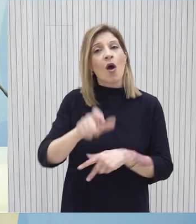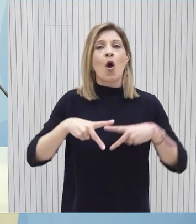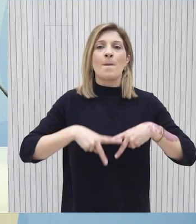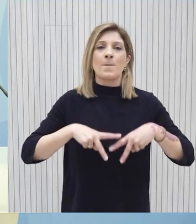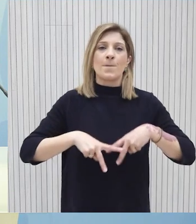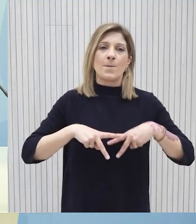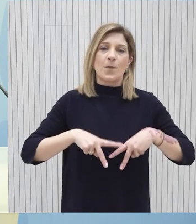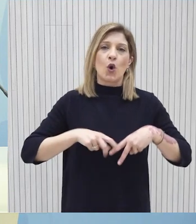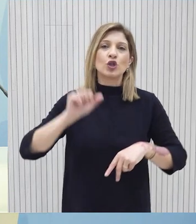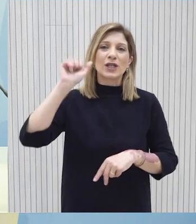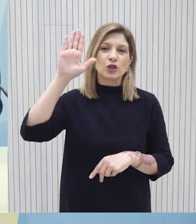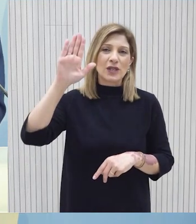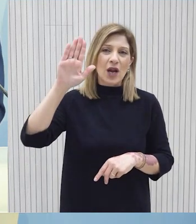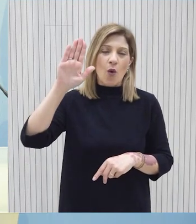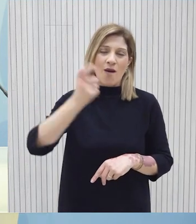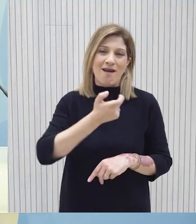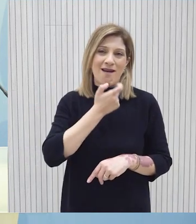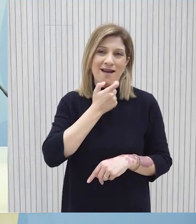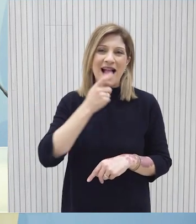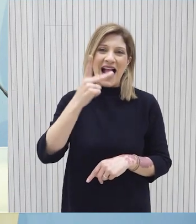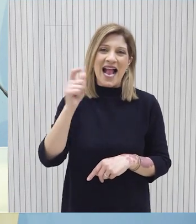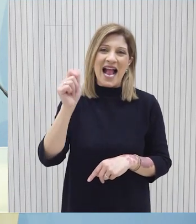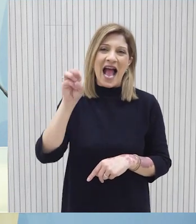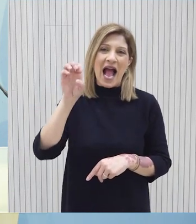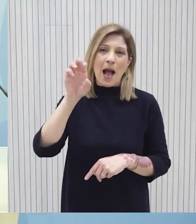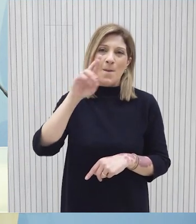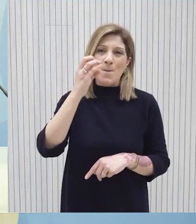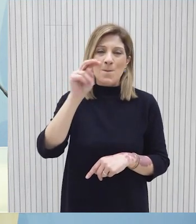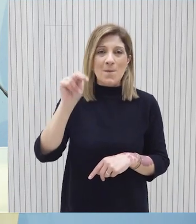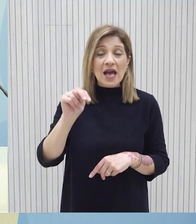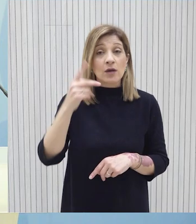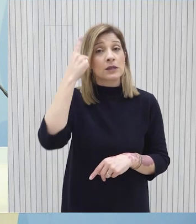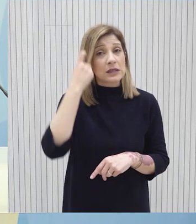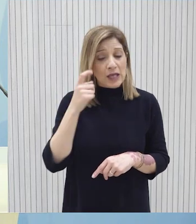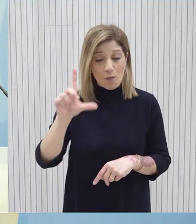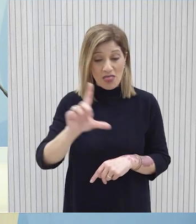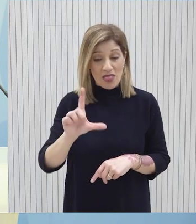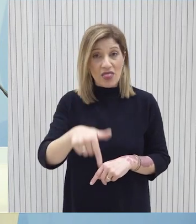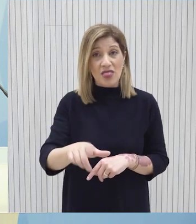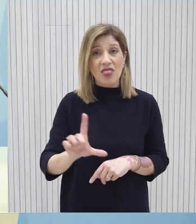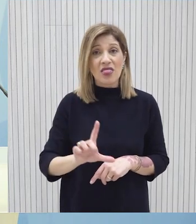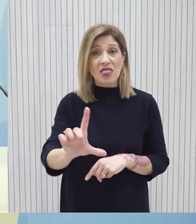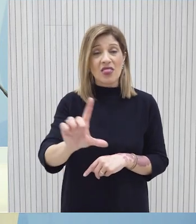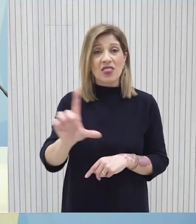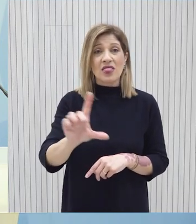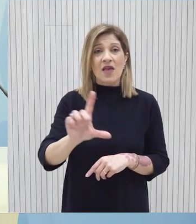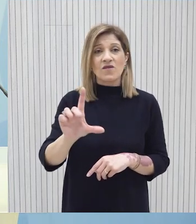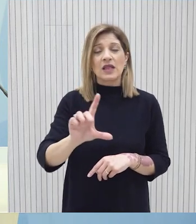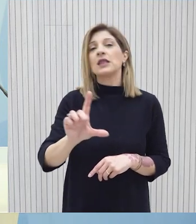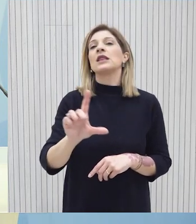Εξωτεργών της χώρας ο Πύρος Χάμερος για αυτήν την περίπτωση γνωρίζουμε επίσης ότι την Δευτέρα να παίρνω λάθος, βρίσκανε λεροφορίες ότι ήρθε